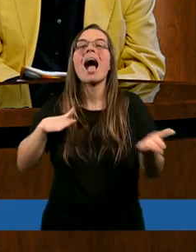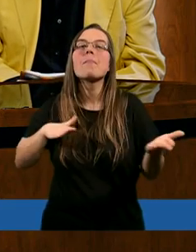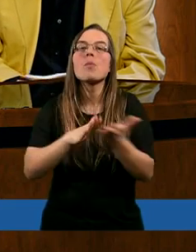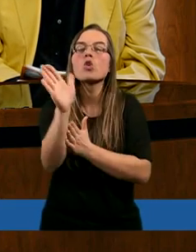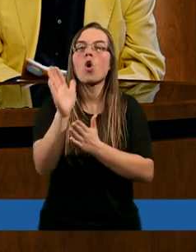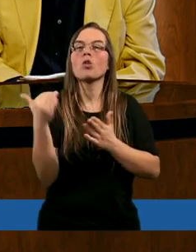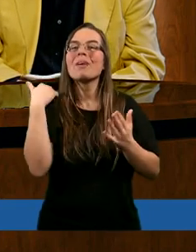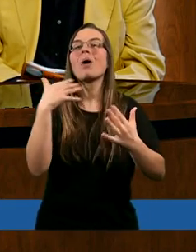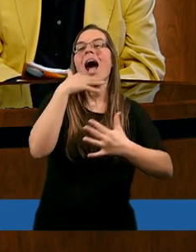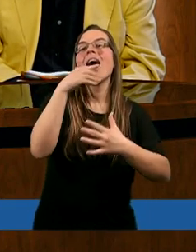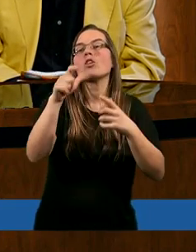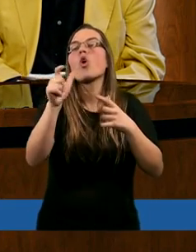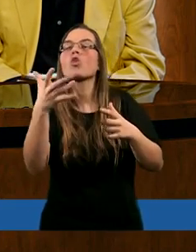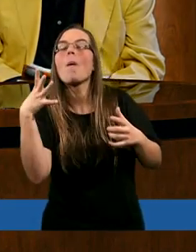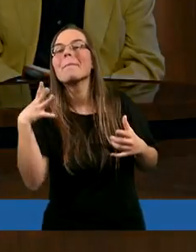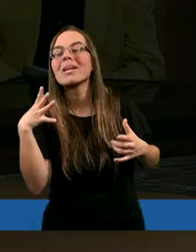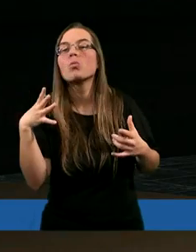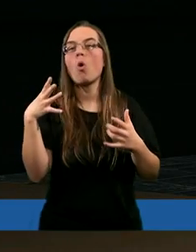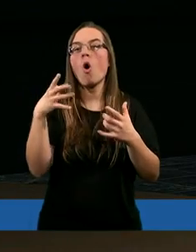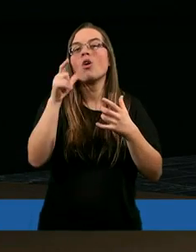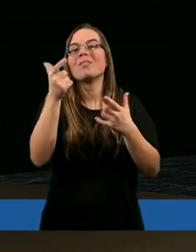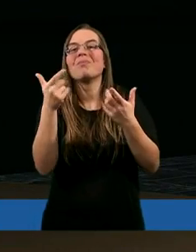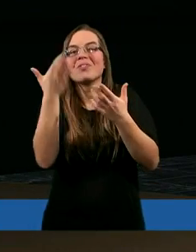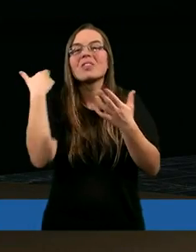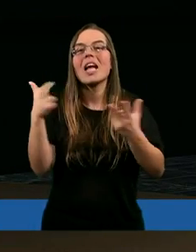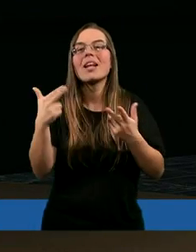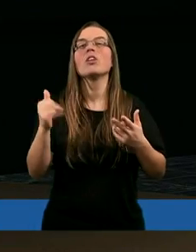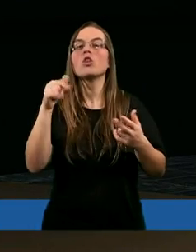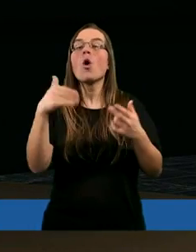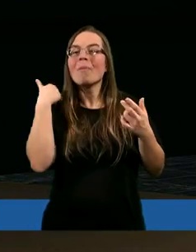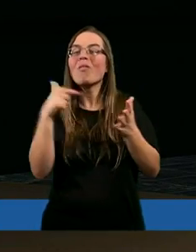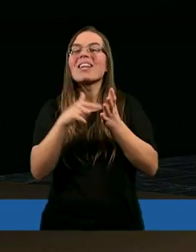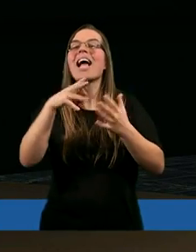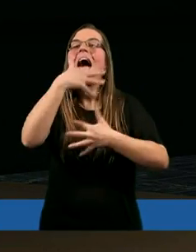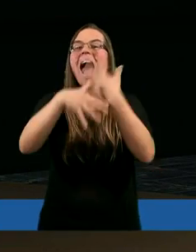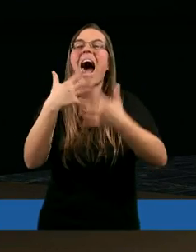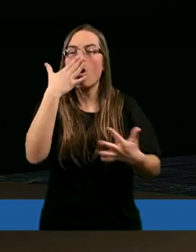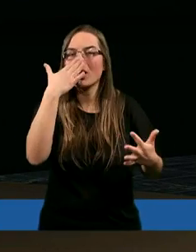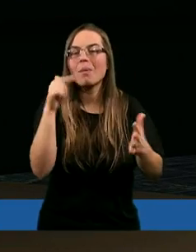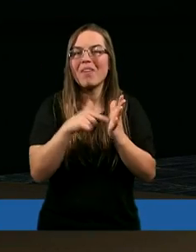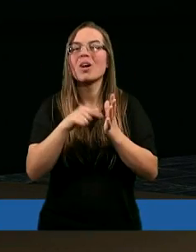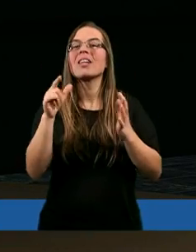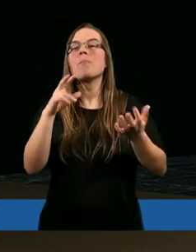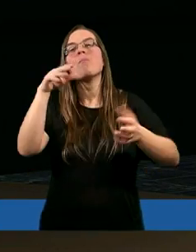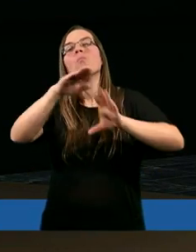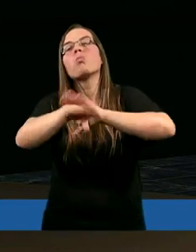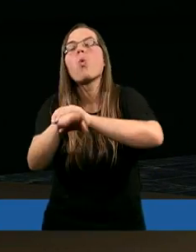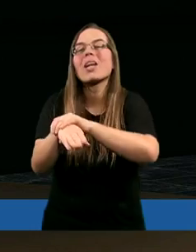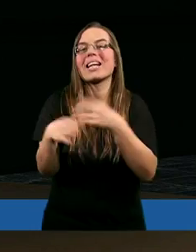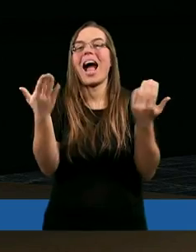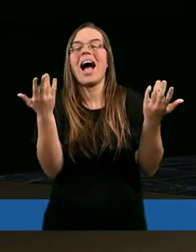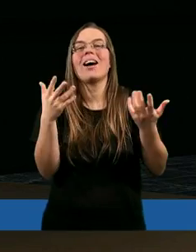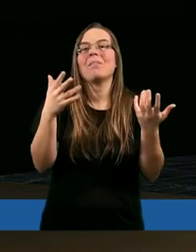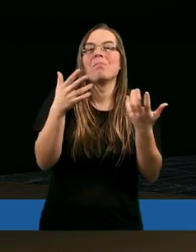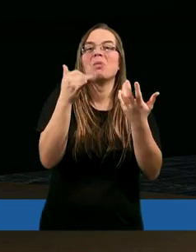to co było wcześniej, to był właśnie chaos chyba. Takie pustka i